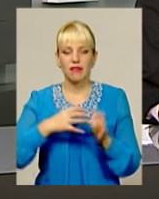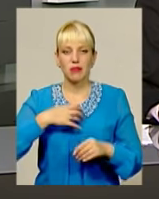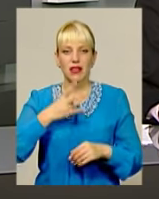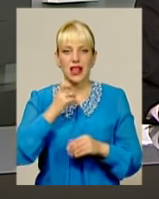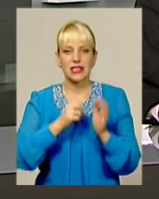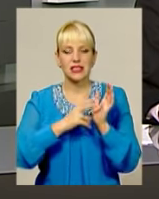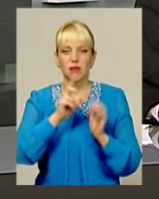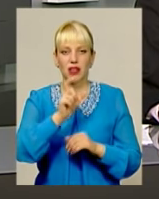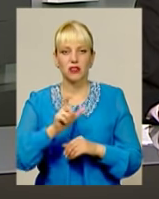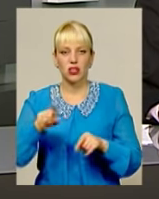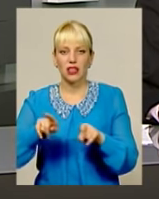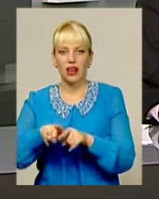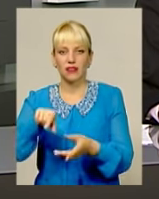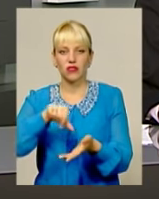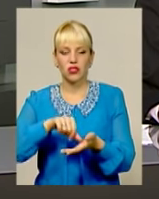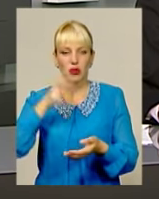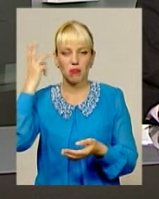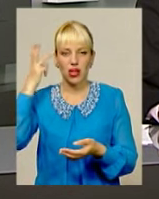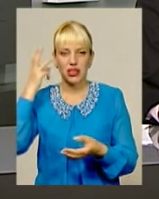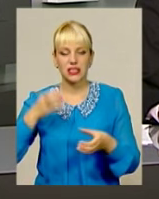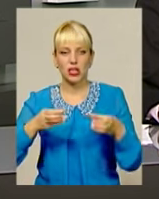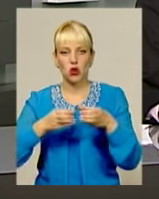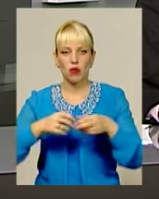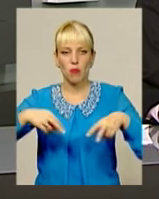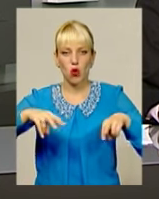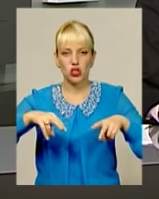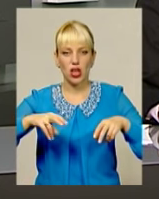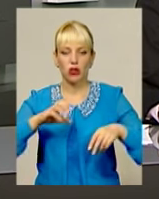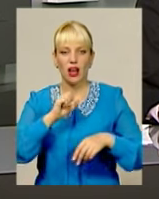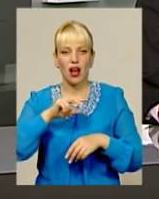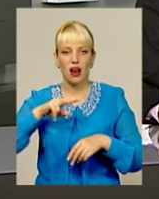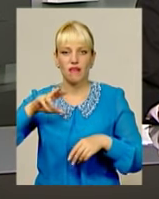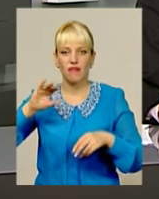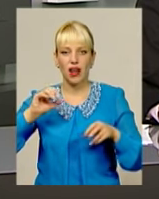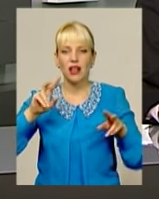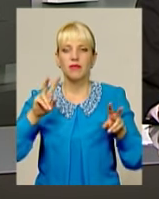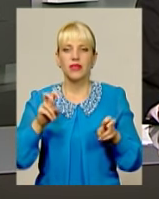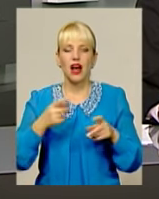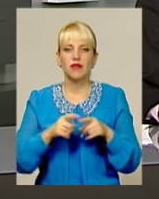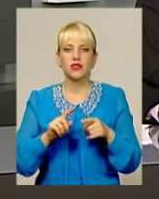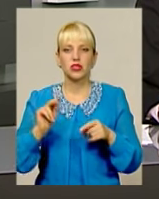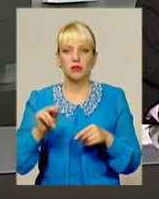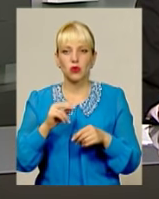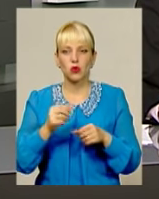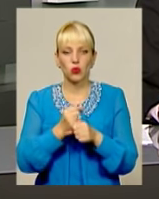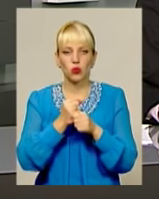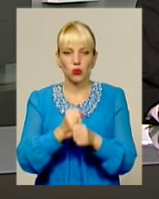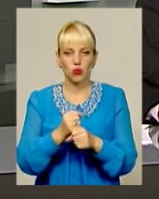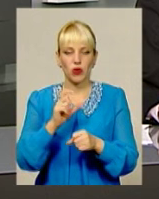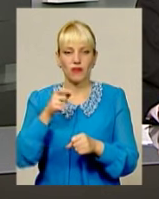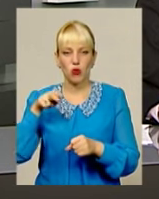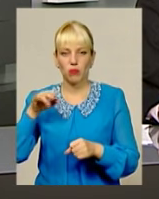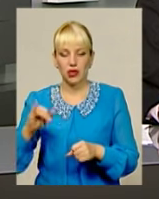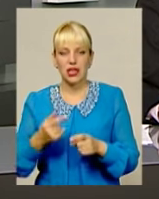17-тьох. Так виступив хмельницький колектив-мажореток «Альфа» на чемпіонаті та Кубку Європи із мажорет спорту. Змагання